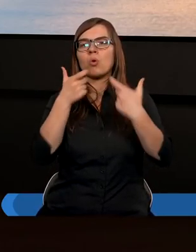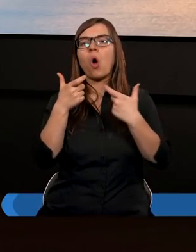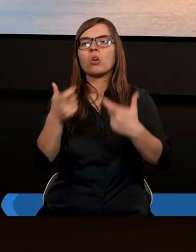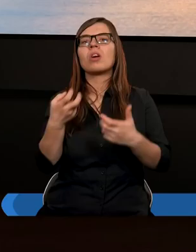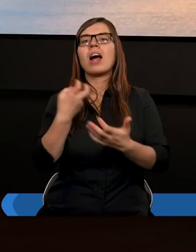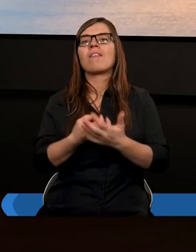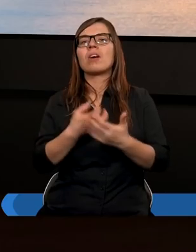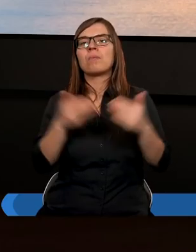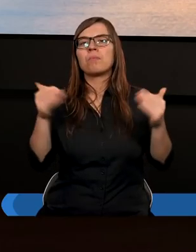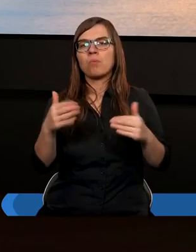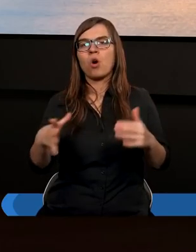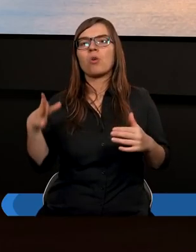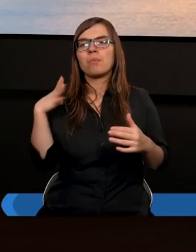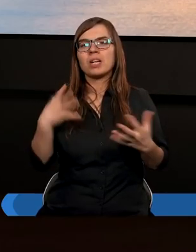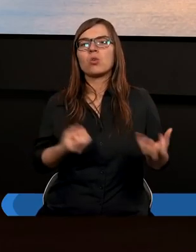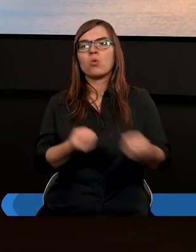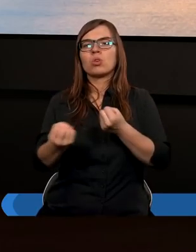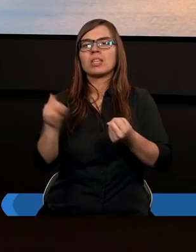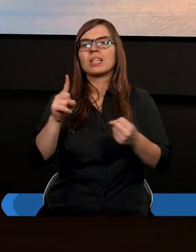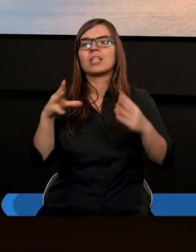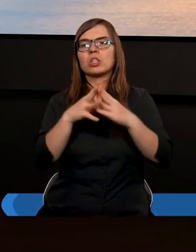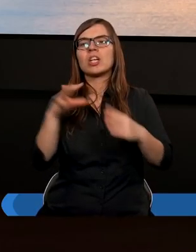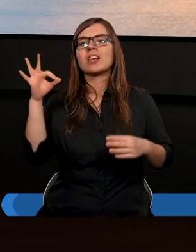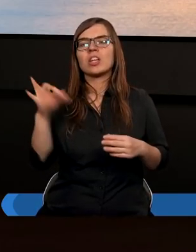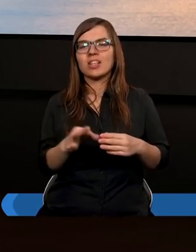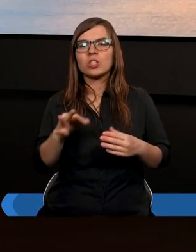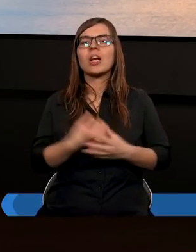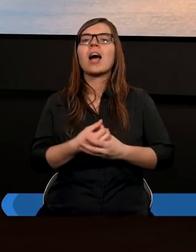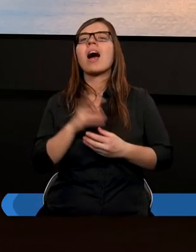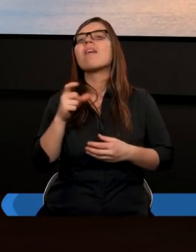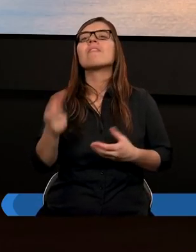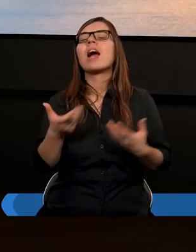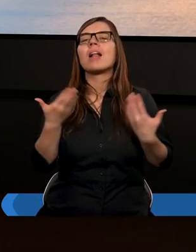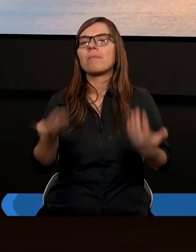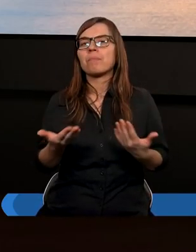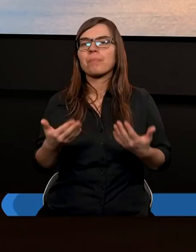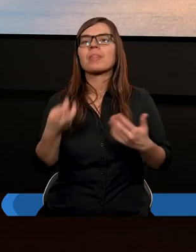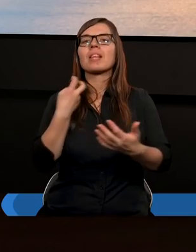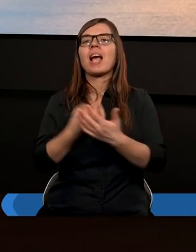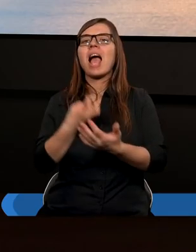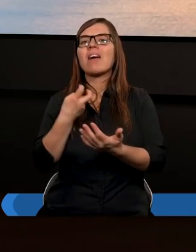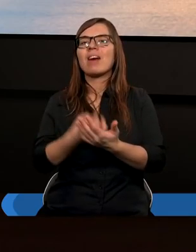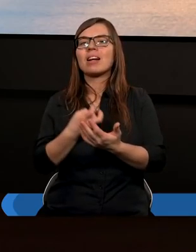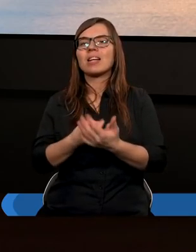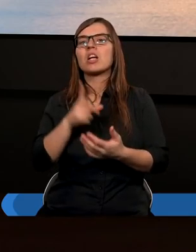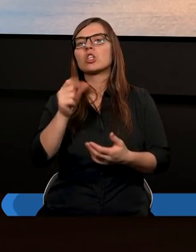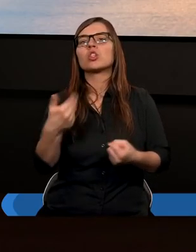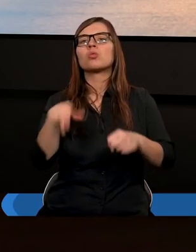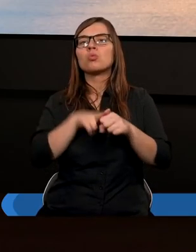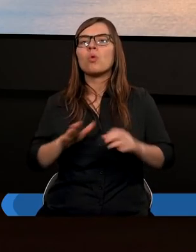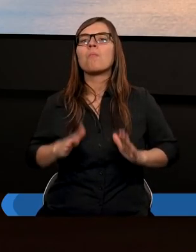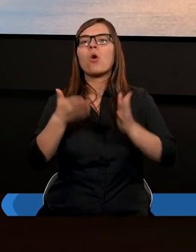Ewangelię mogą być utrzymywani z dziesięciny, a więc różni ewangeliści, ci, którzy